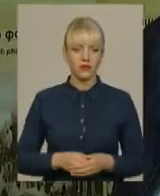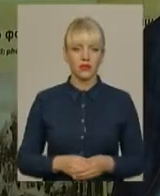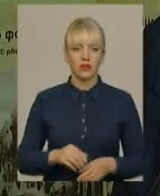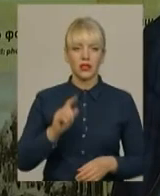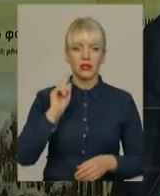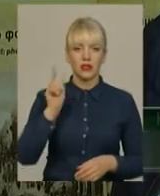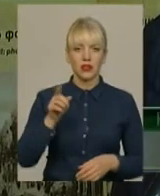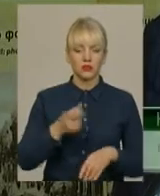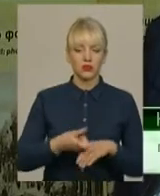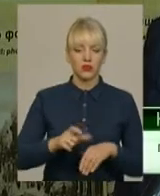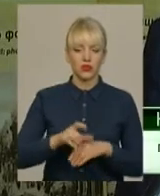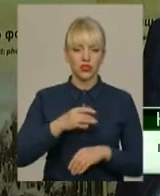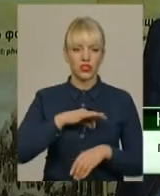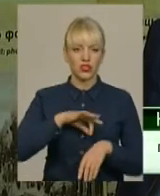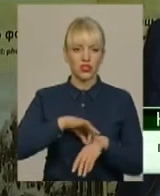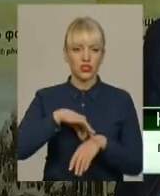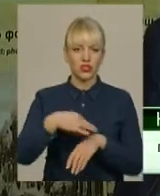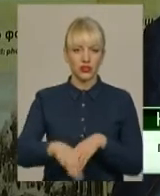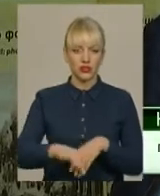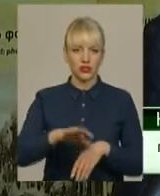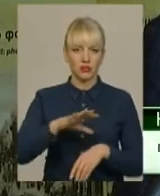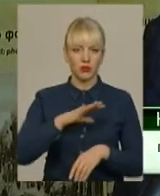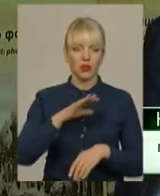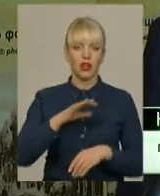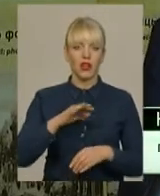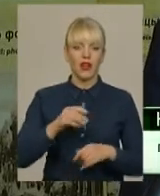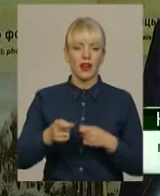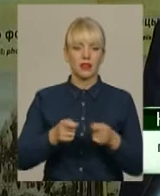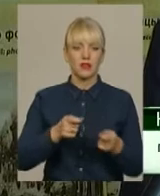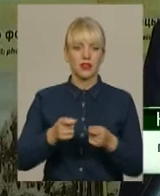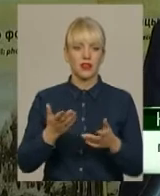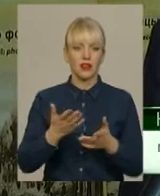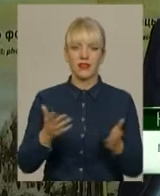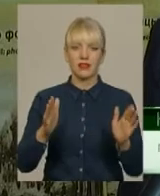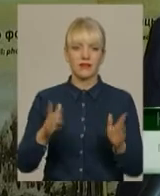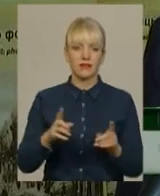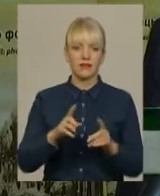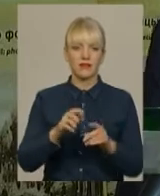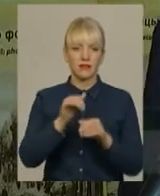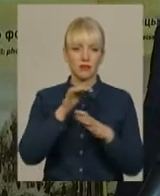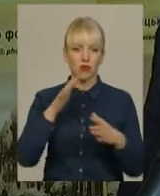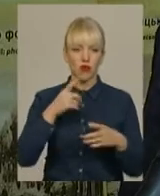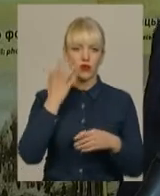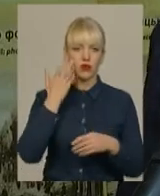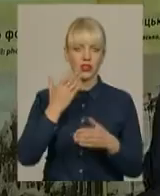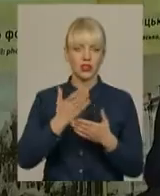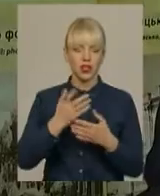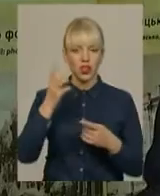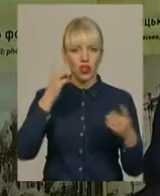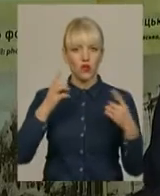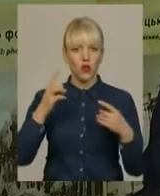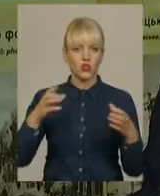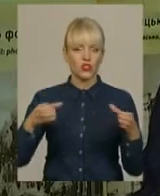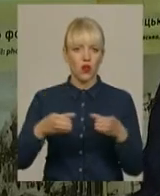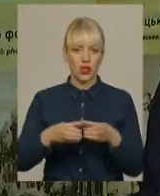Там дуже було жорстке адміністрування, яке взагалі неприпустимо, коли йде творчий колектив. Я ж